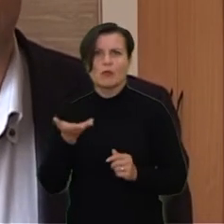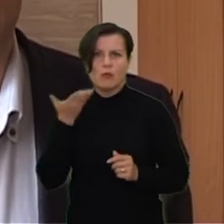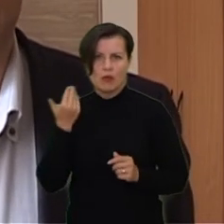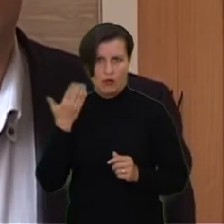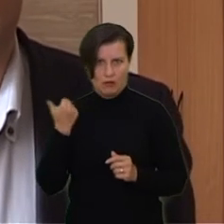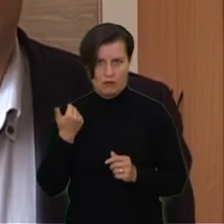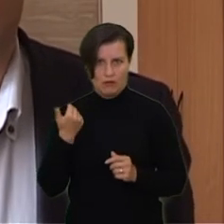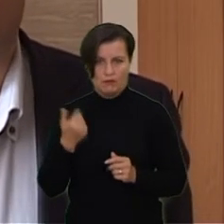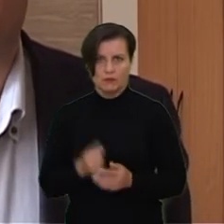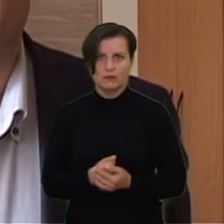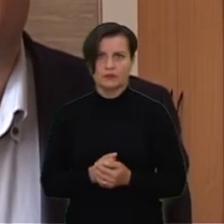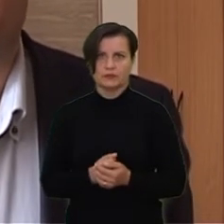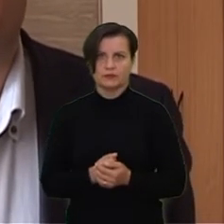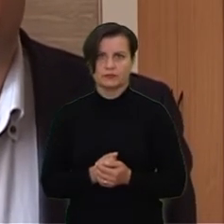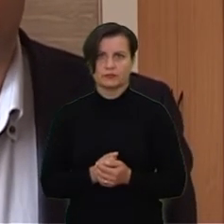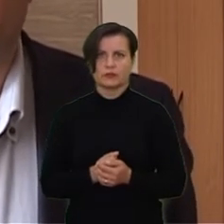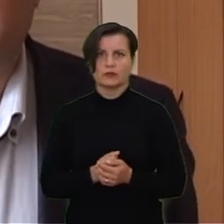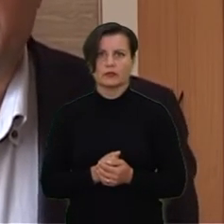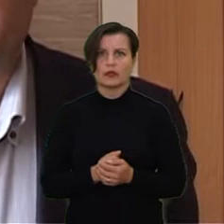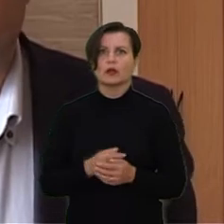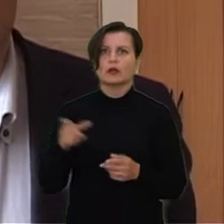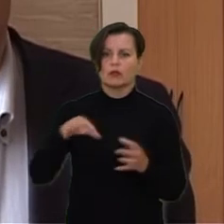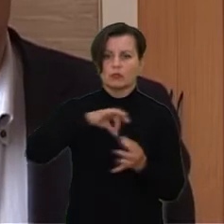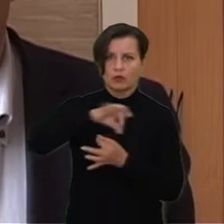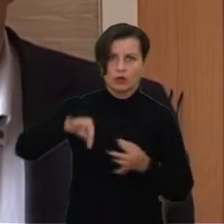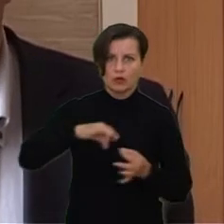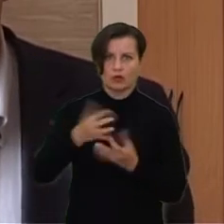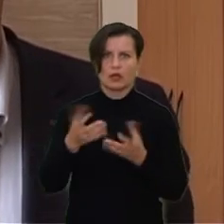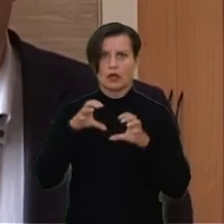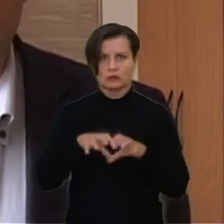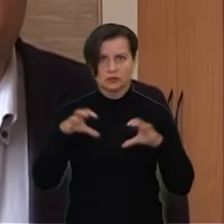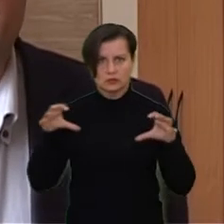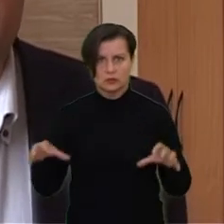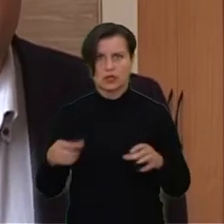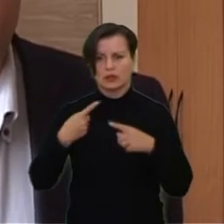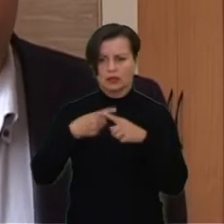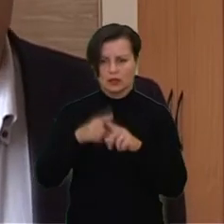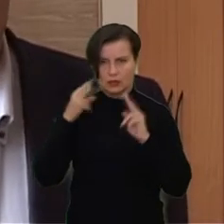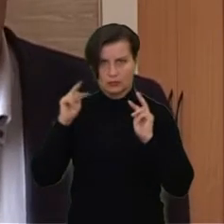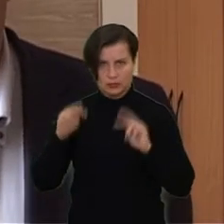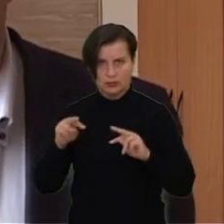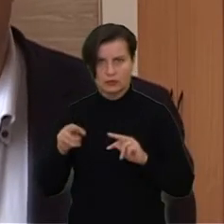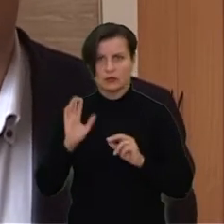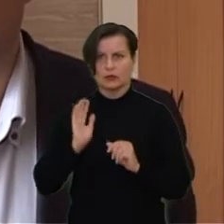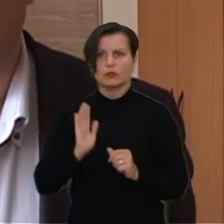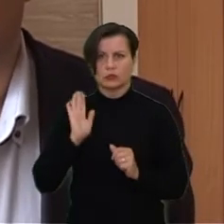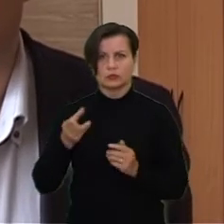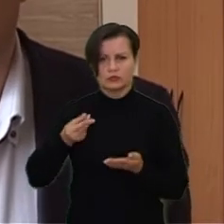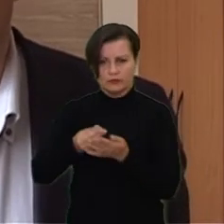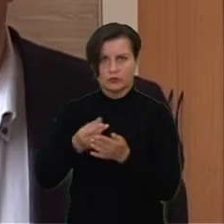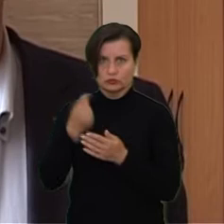procesas, kadangi minkštoji dalis, tai yra projektavimas, administravimas, techninė priežiūra bus